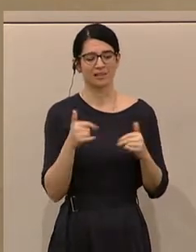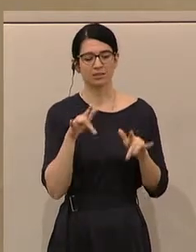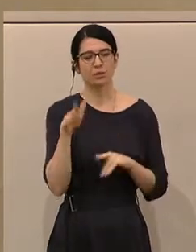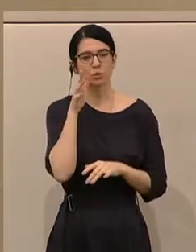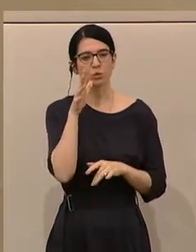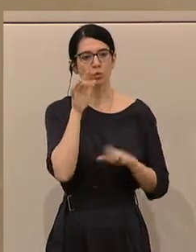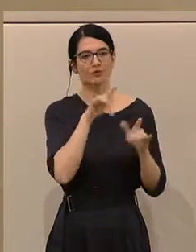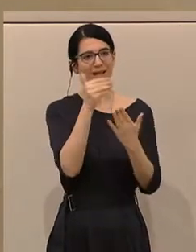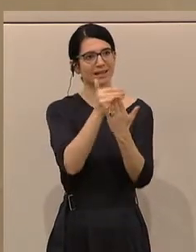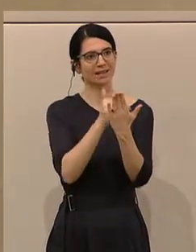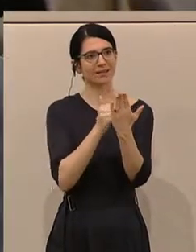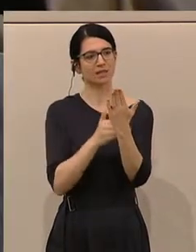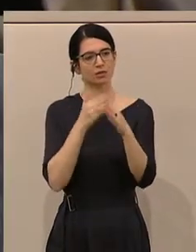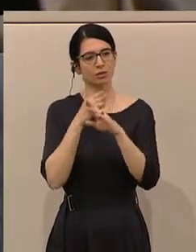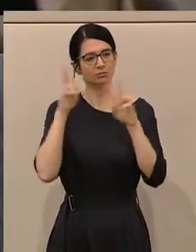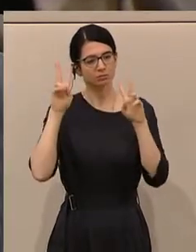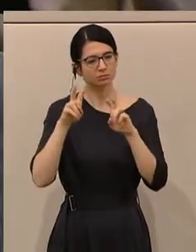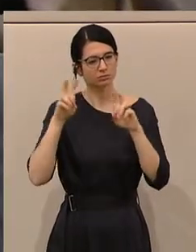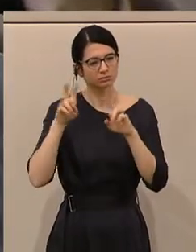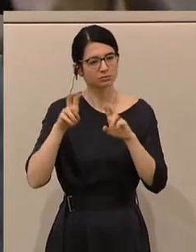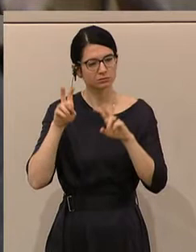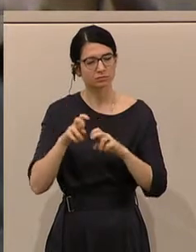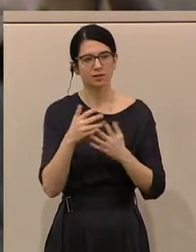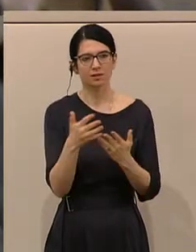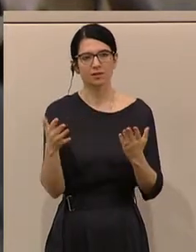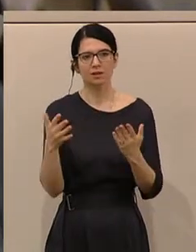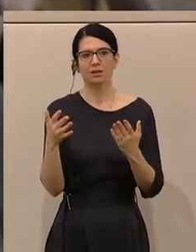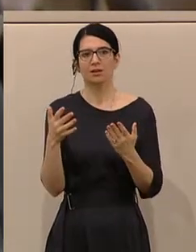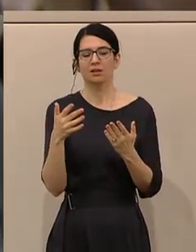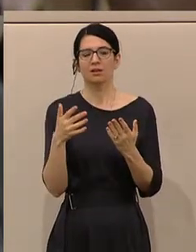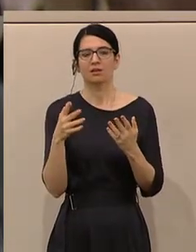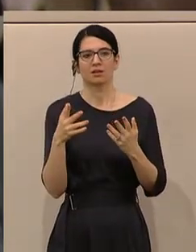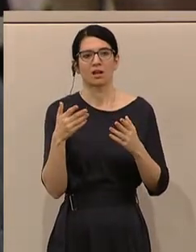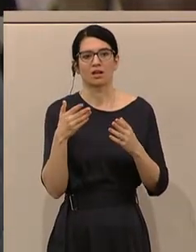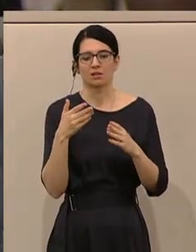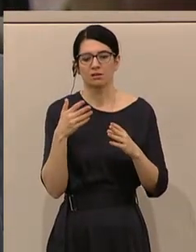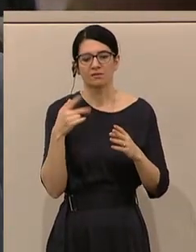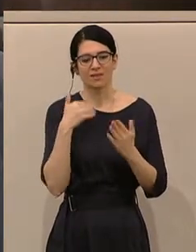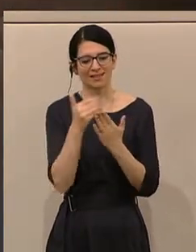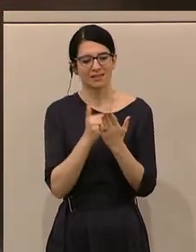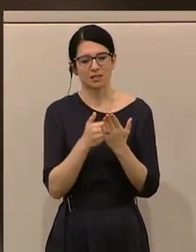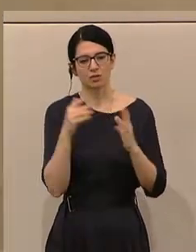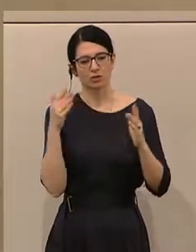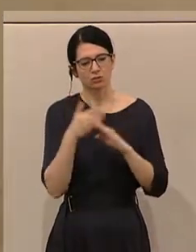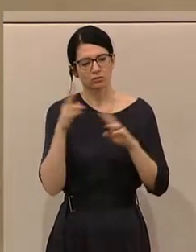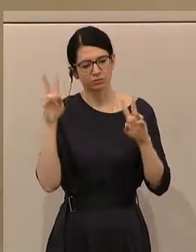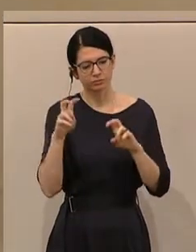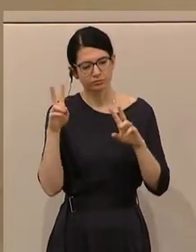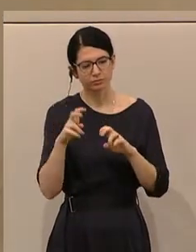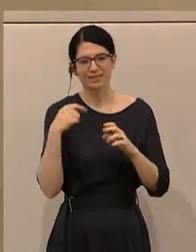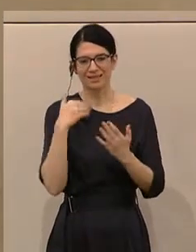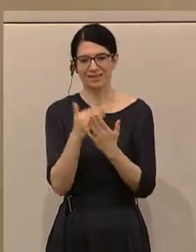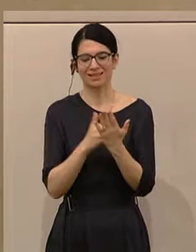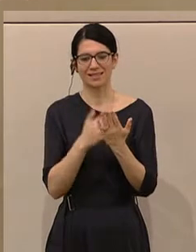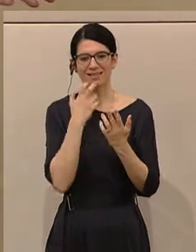Gesetzesdurchforstung geben, die auch seinen Namen verdient. Wir sprechen ja schon lange davon, dass wir die